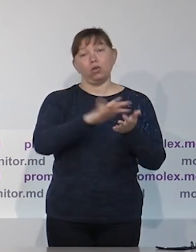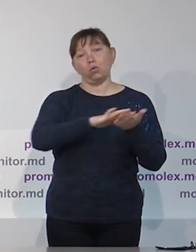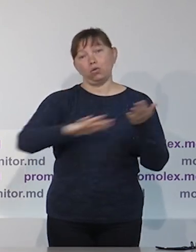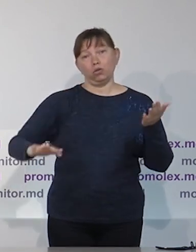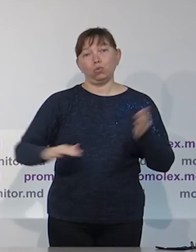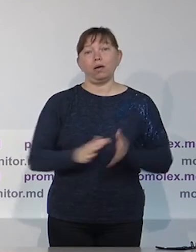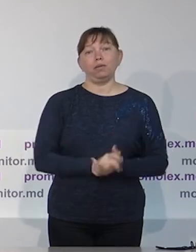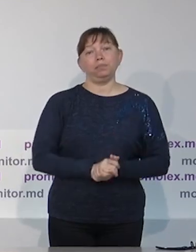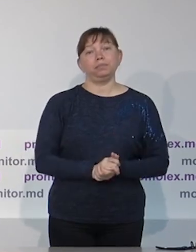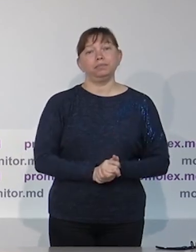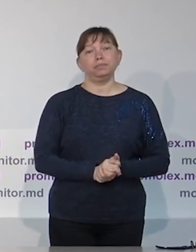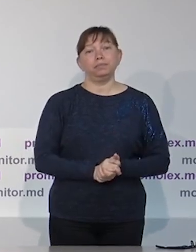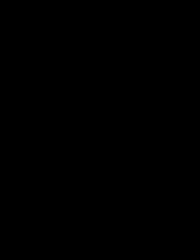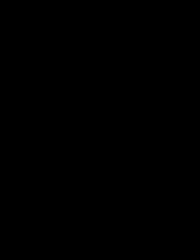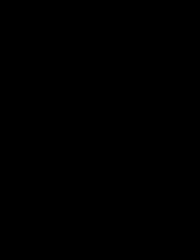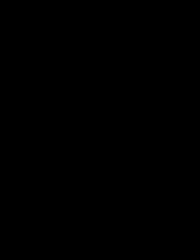желаем вам хорошего дня.